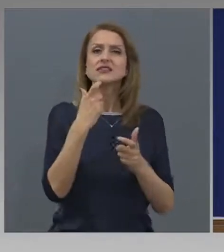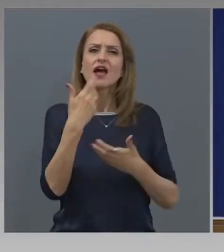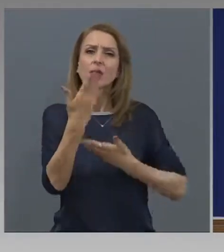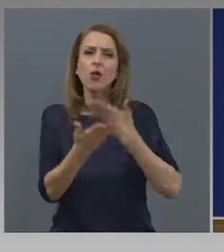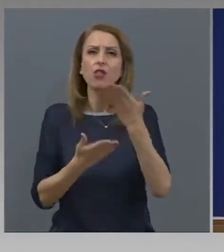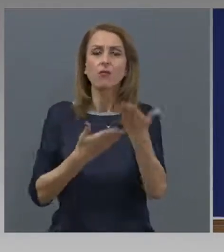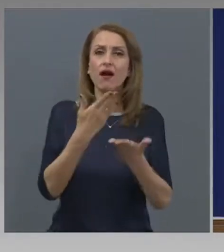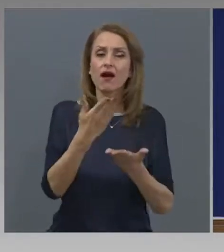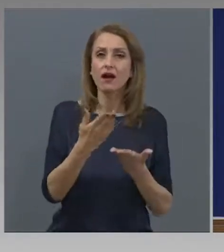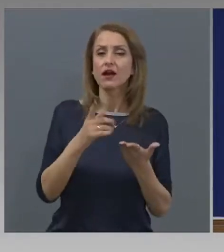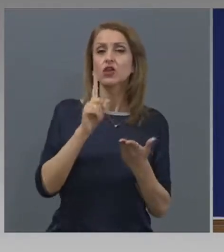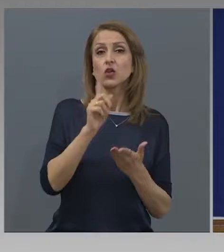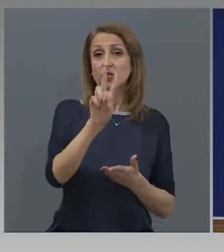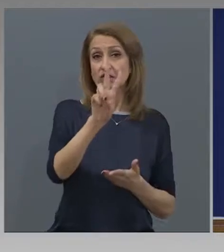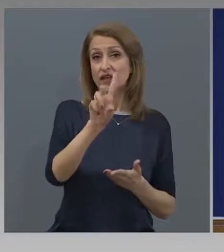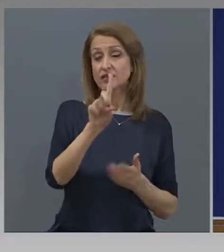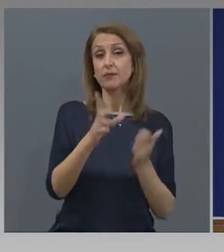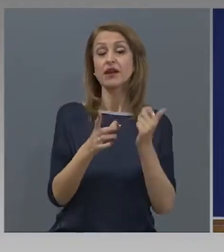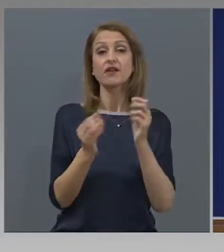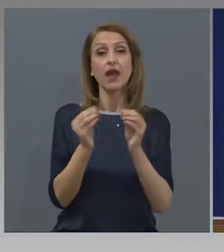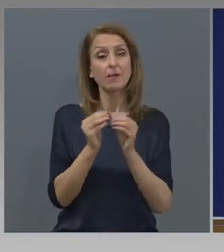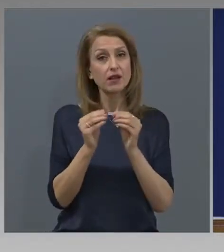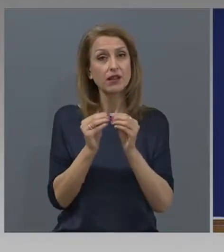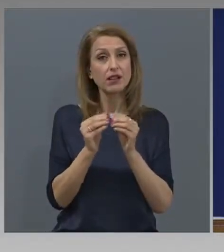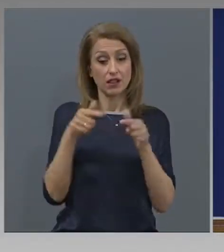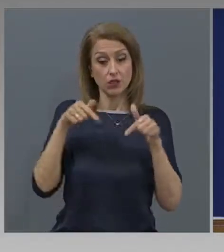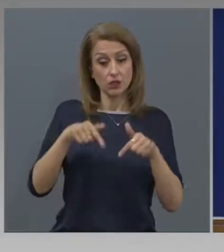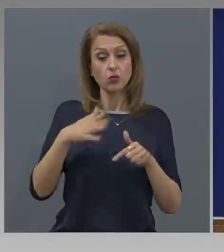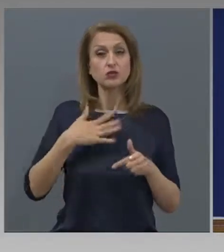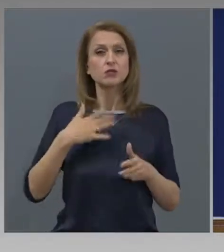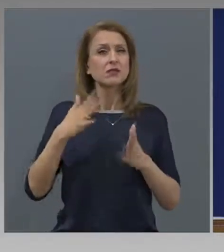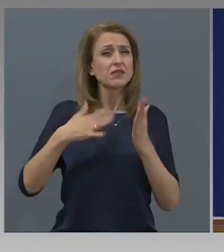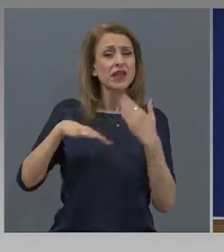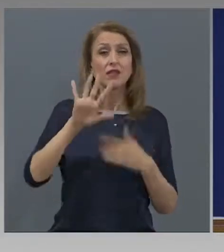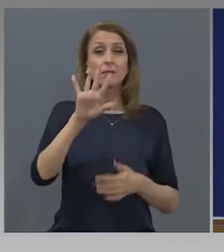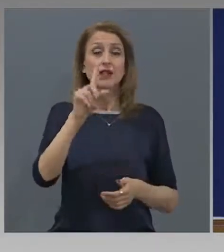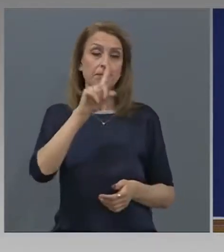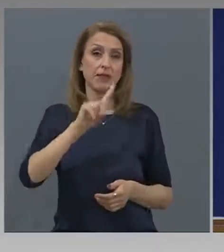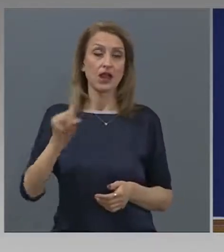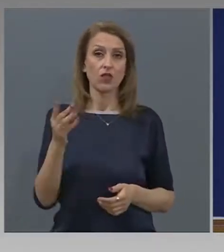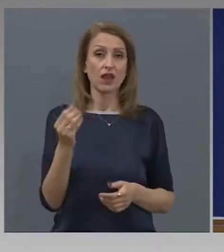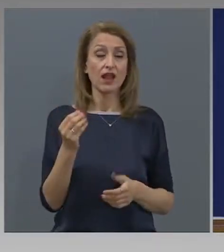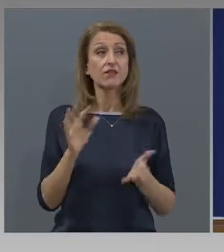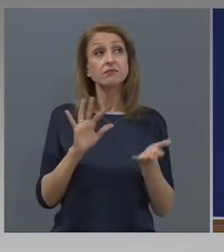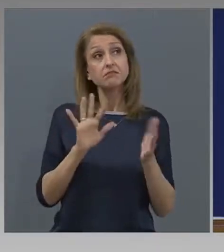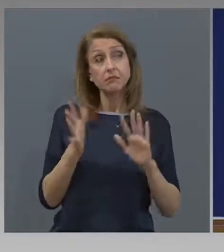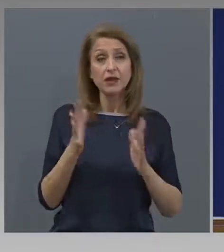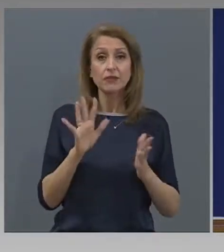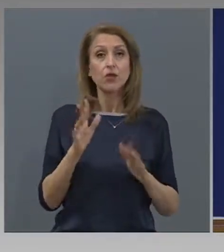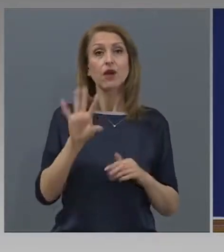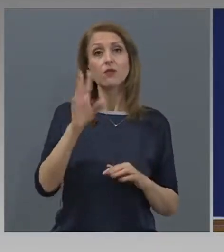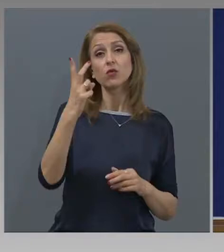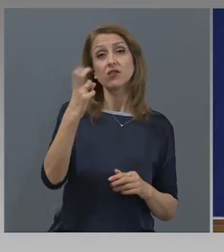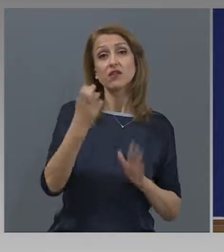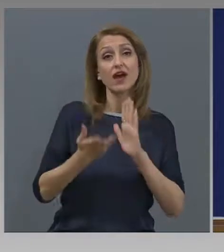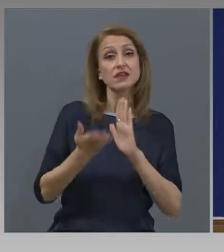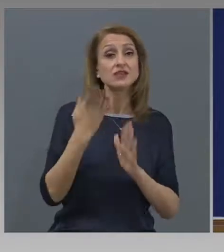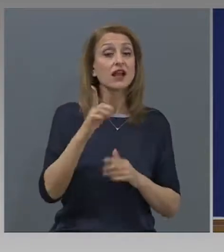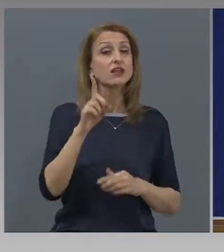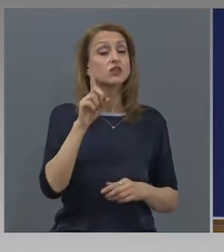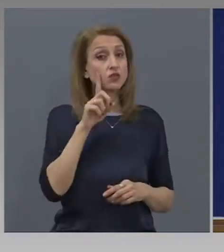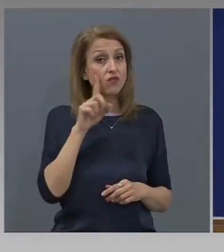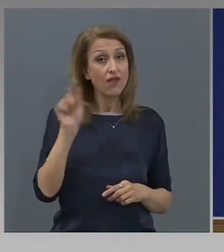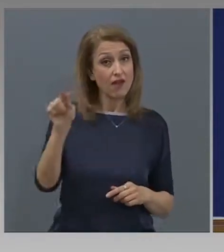април, предвидени са над 5 милиона лева за нея и би трябвало 20 000 души в цялата страна да получат